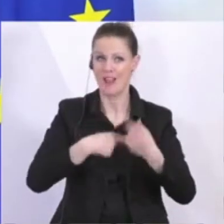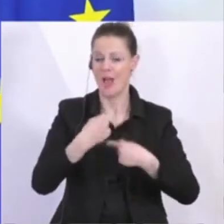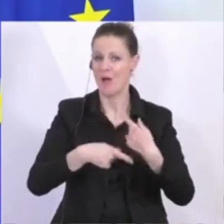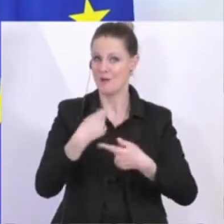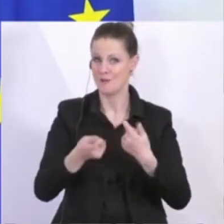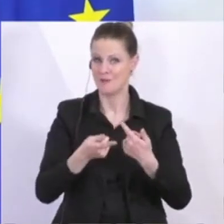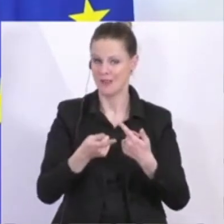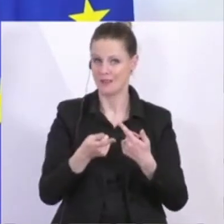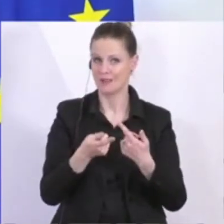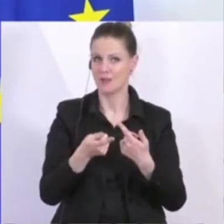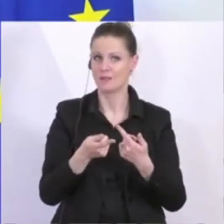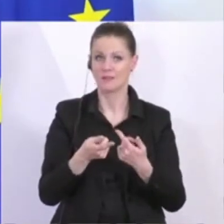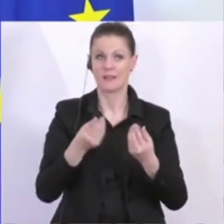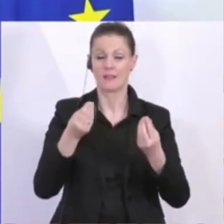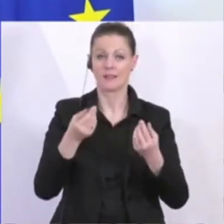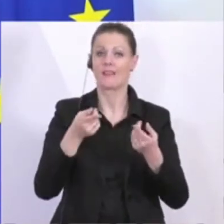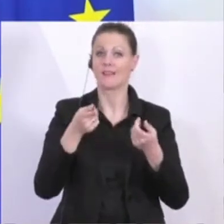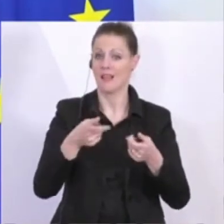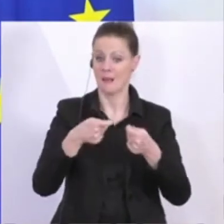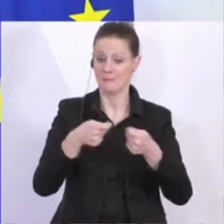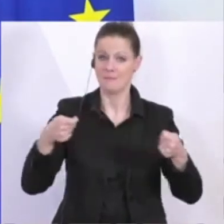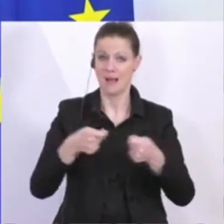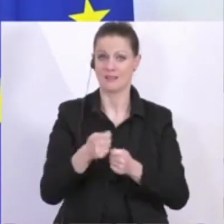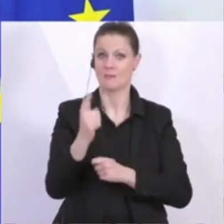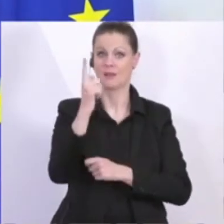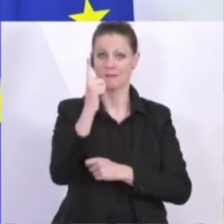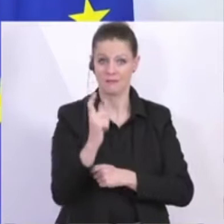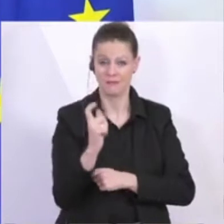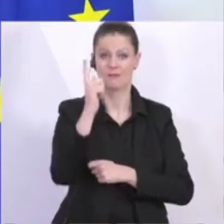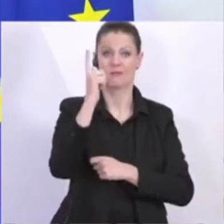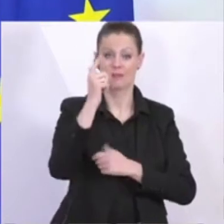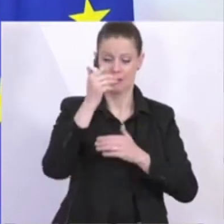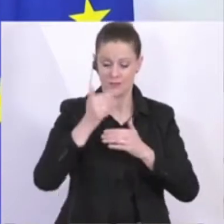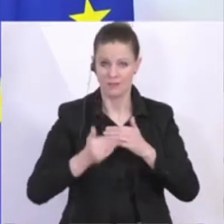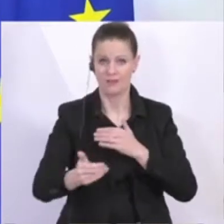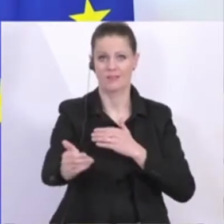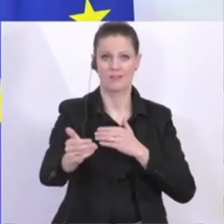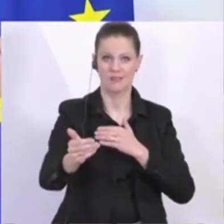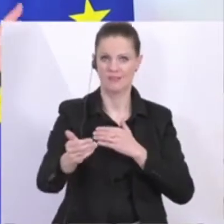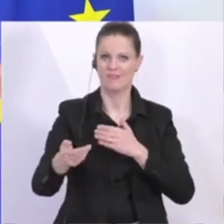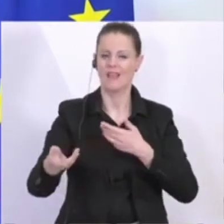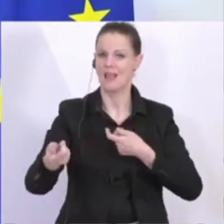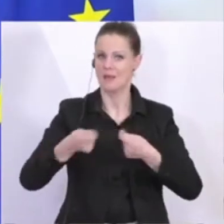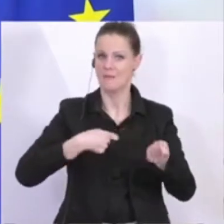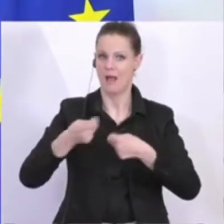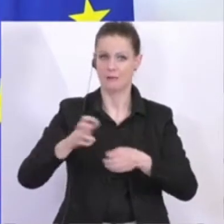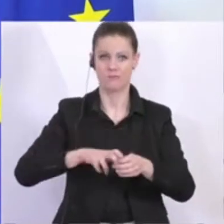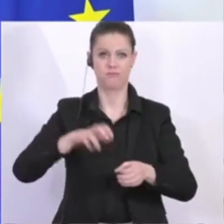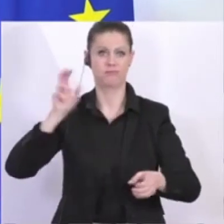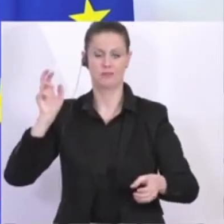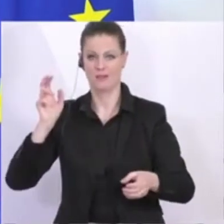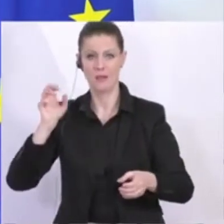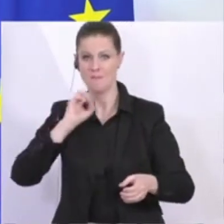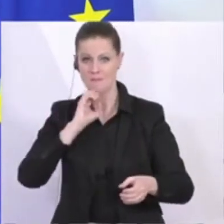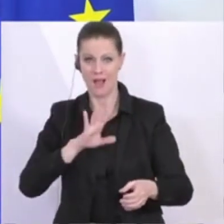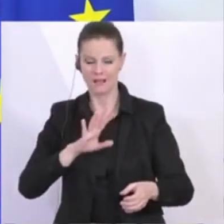Elementarereignisses sozusagen aus Sicht der Unternehmen, ist es ja wohl ein solches, aus dem Markt ausscheiden wollen. Warum wollen wir